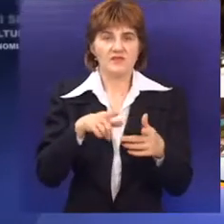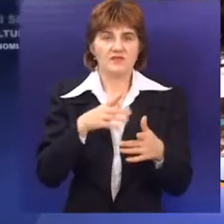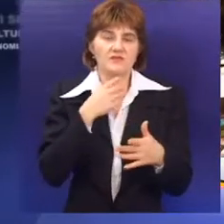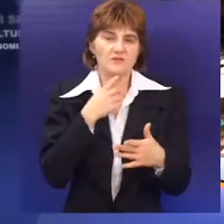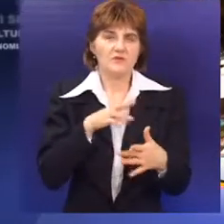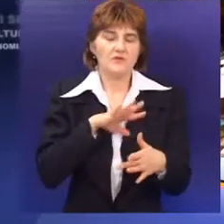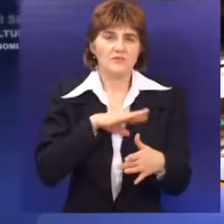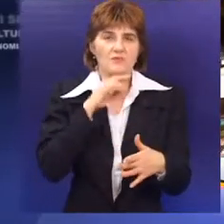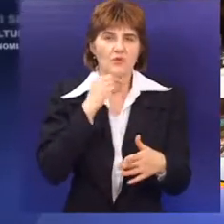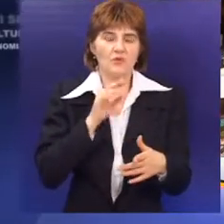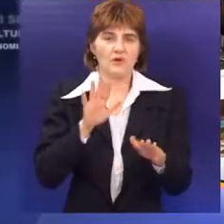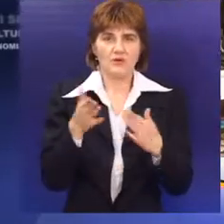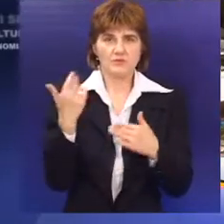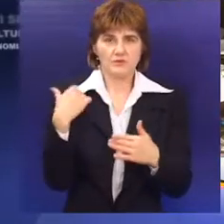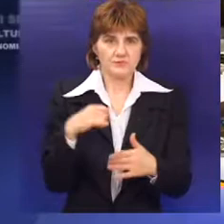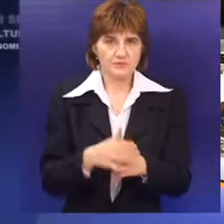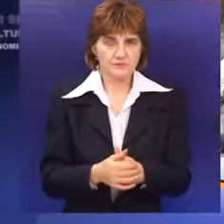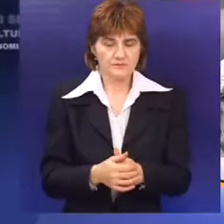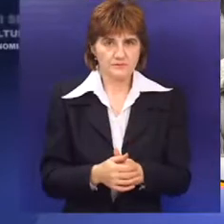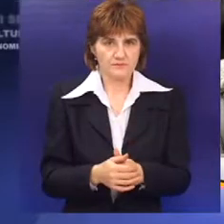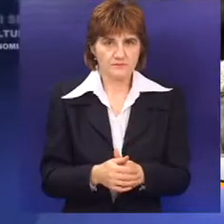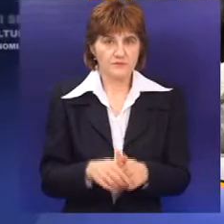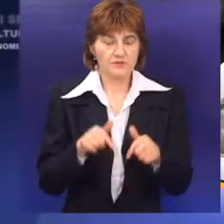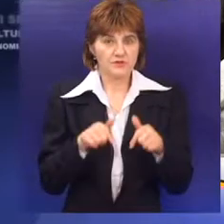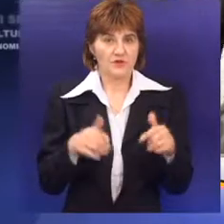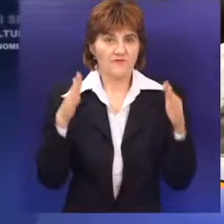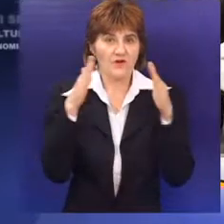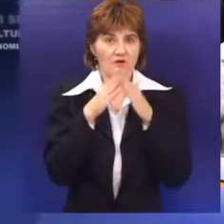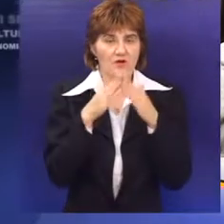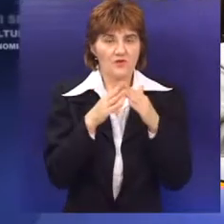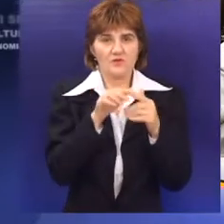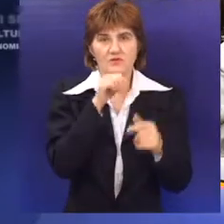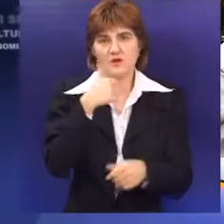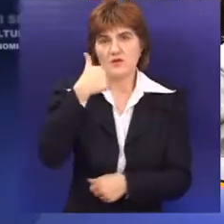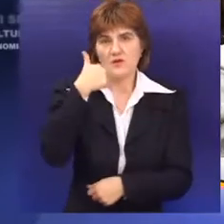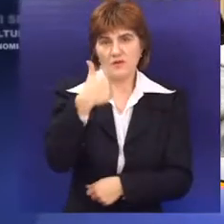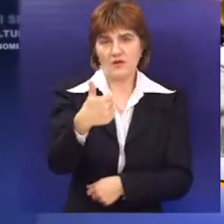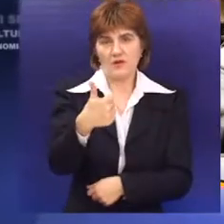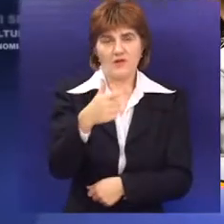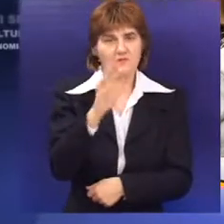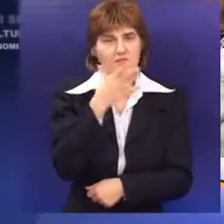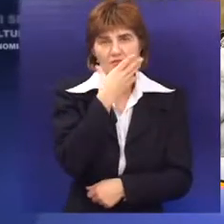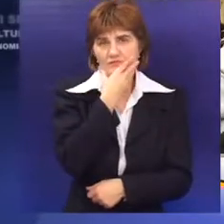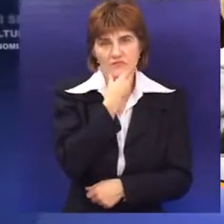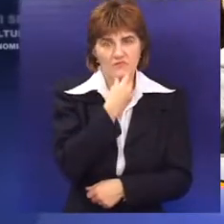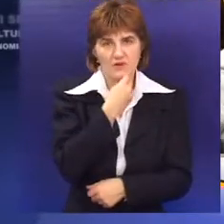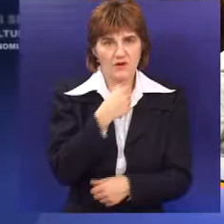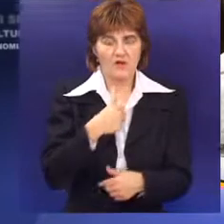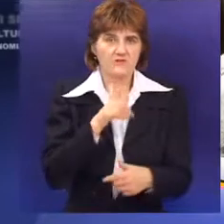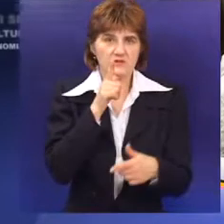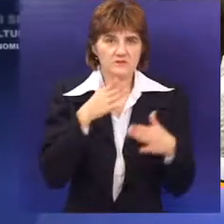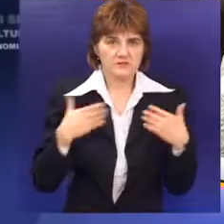onda cveće, znači puno više stvari ima nego prošle godine. Ove kućice, ne da su originalne, prelepo je,